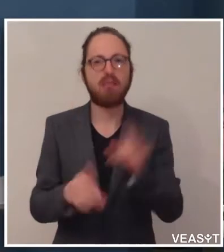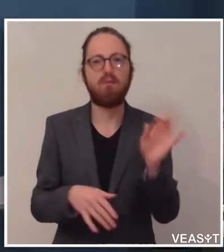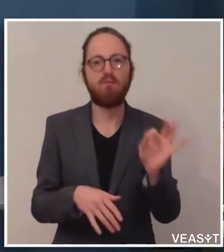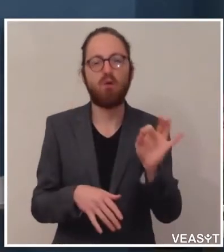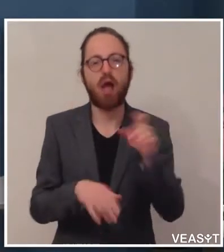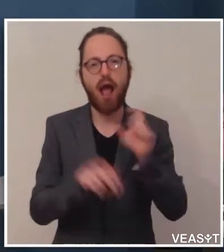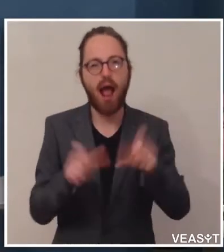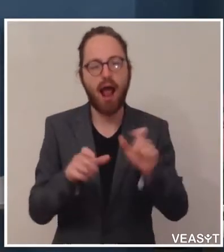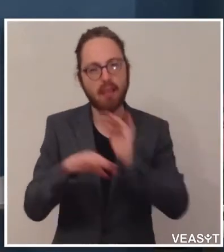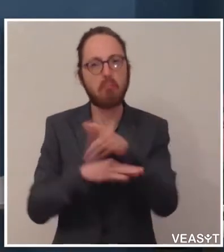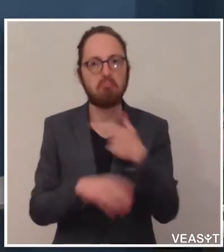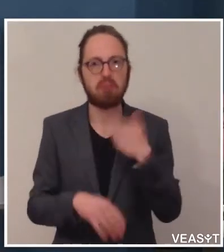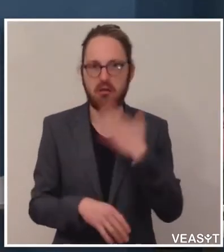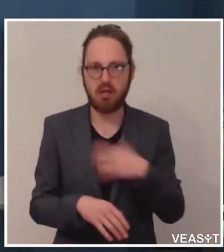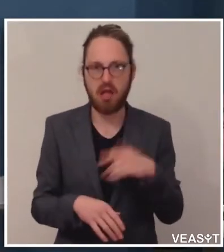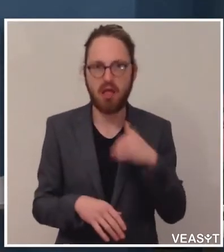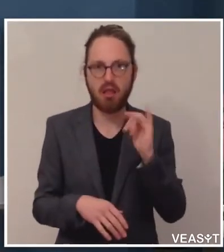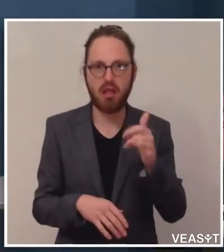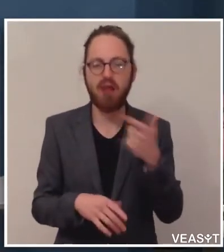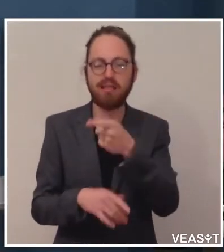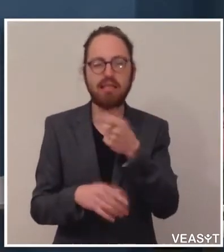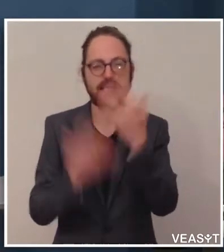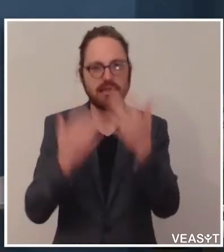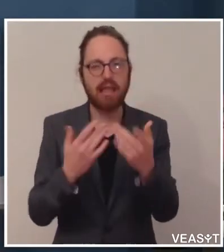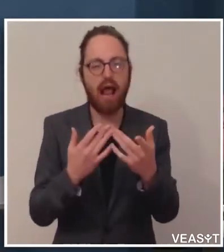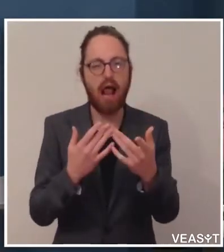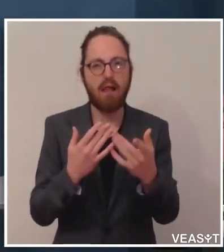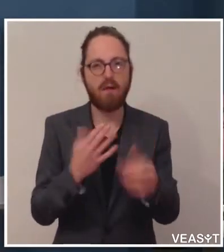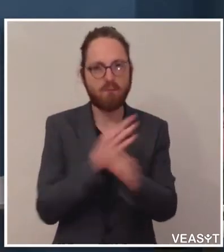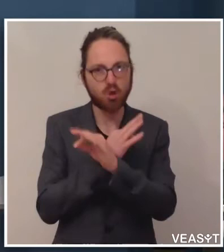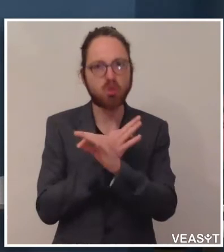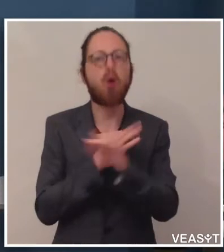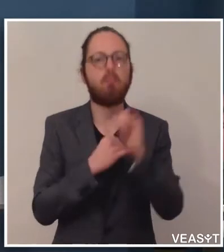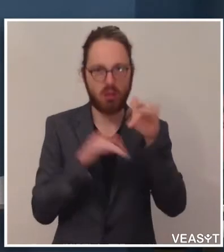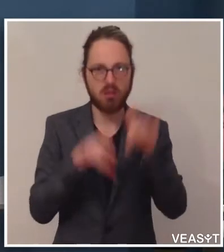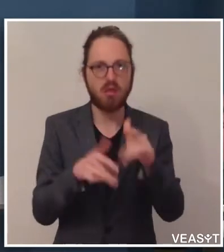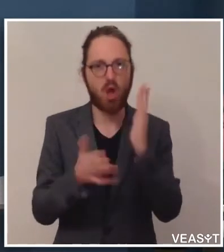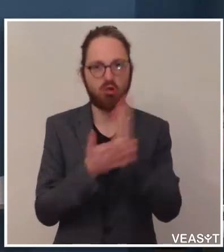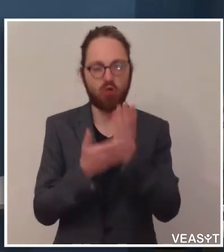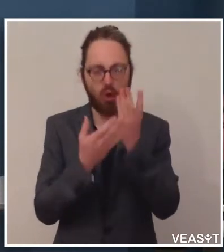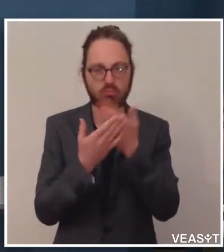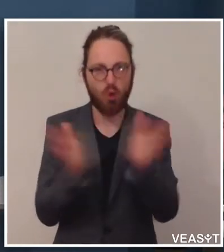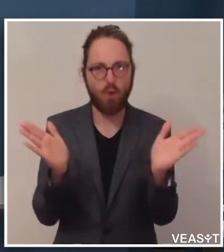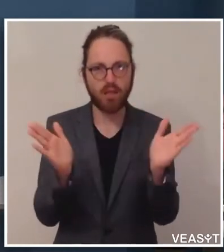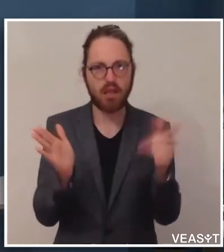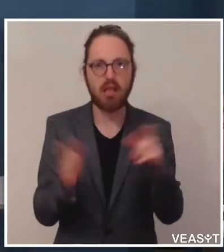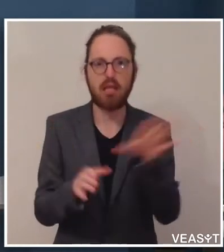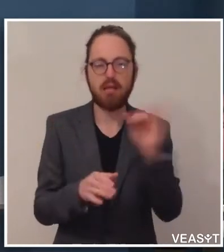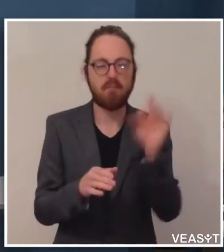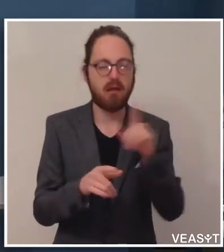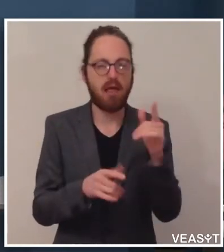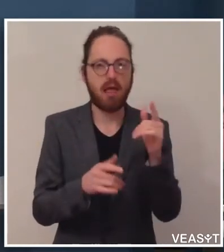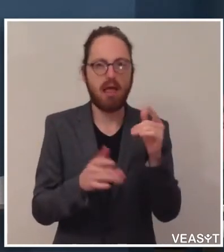gerne. Die Zahl der Verstürmeren werden ja auch weiterhin veröffentlicht nach einem Datenabgleich mit dem Südtiroler Sanitätsbetrieb.